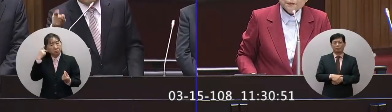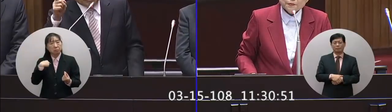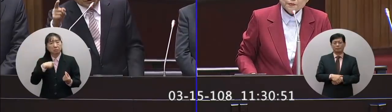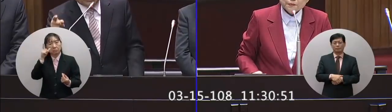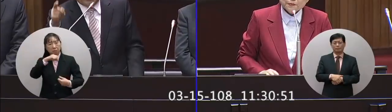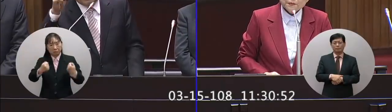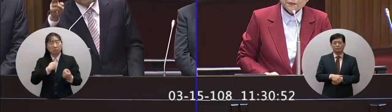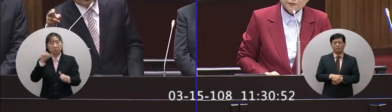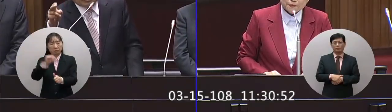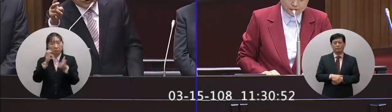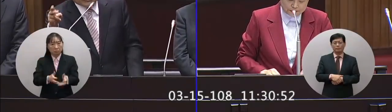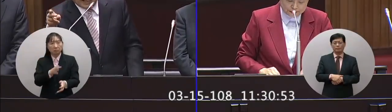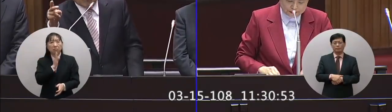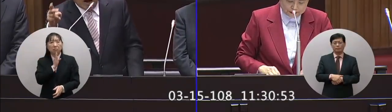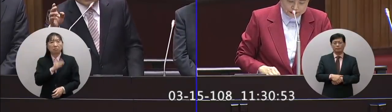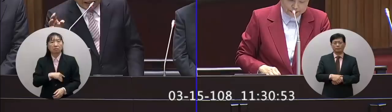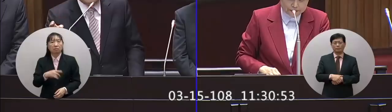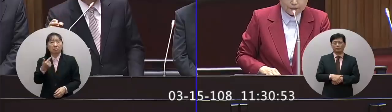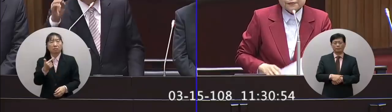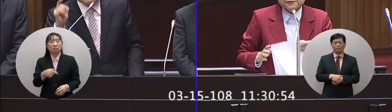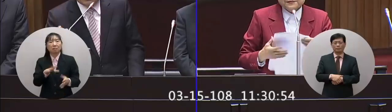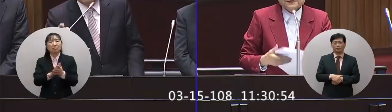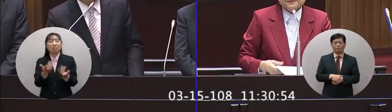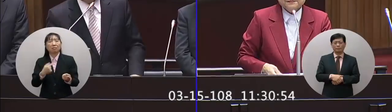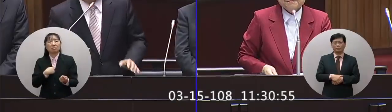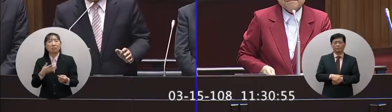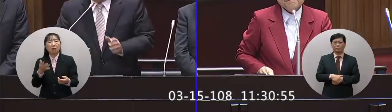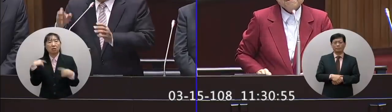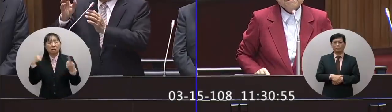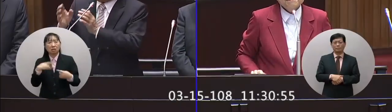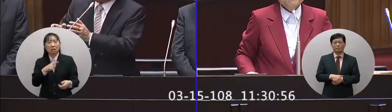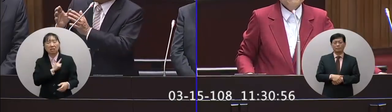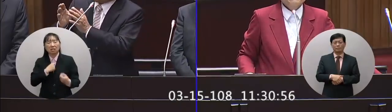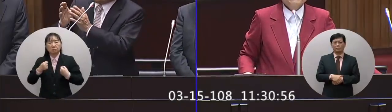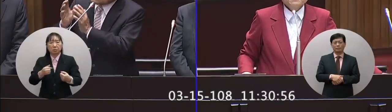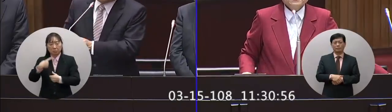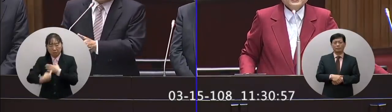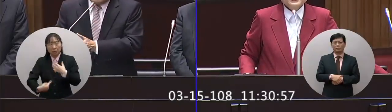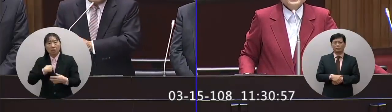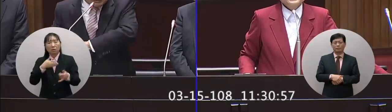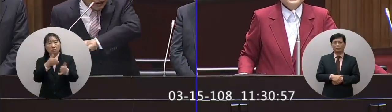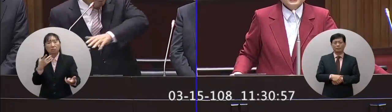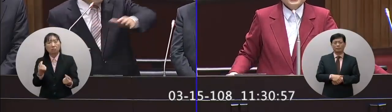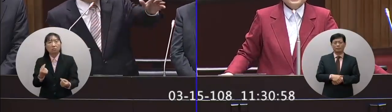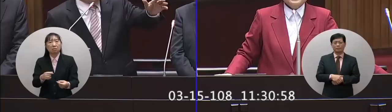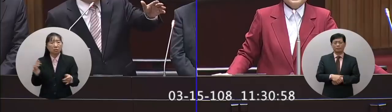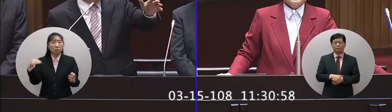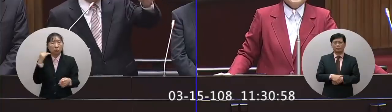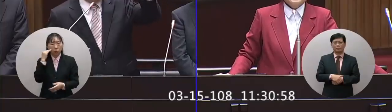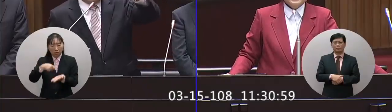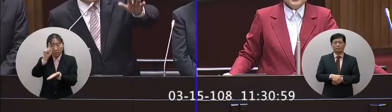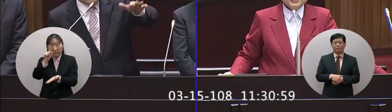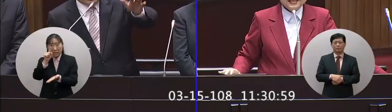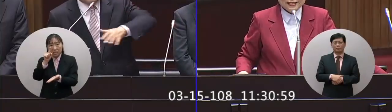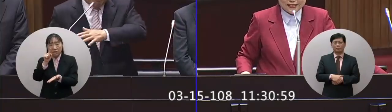駕應該重罰尤其是雷犯六或者智商王等但如果說一個人一次酒駕他一輩子都